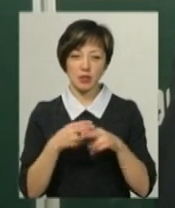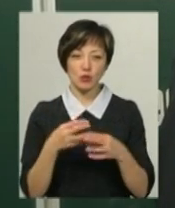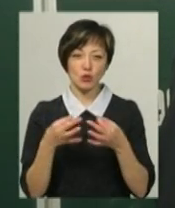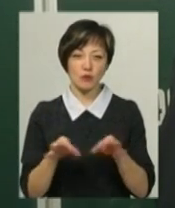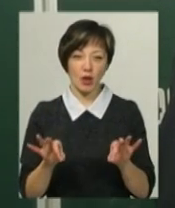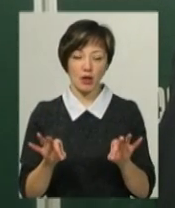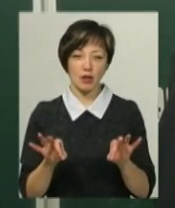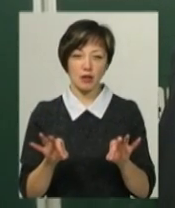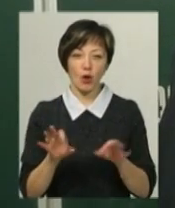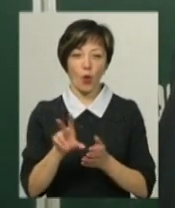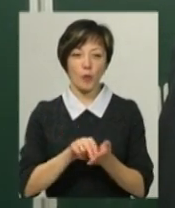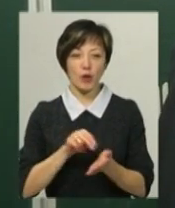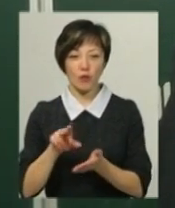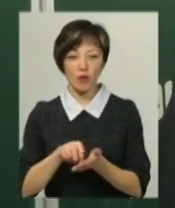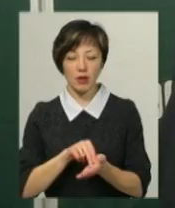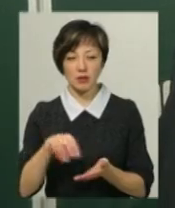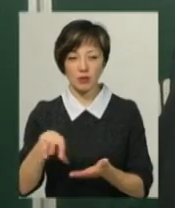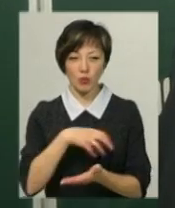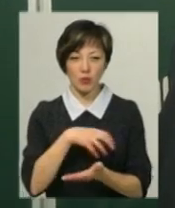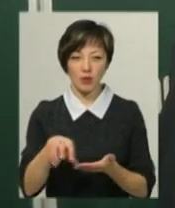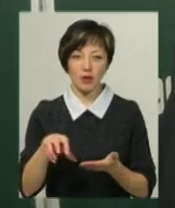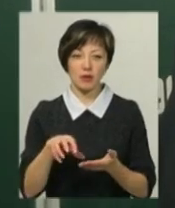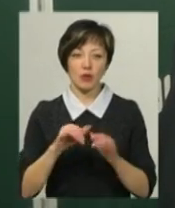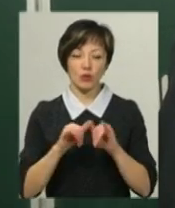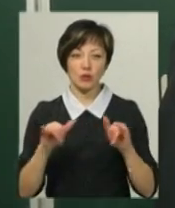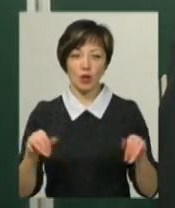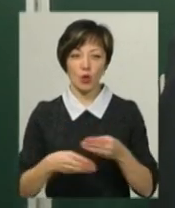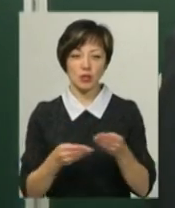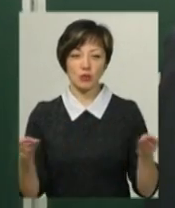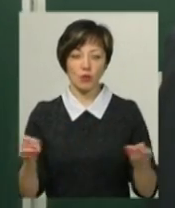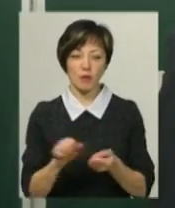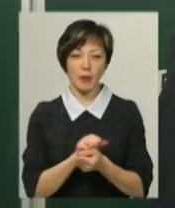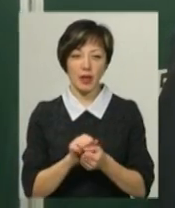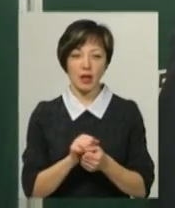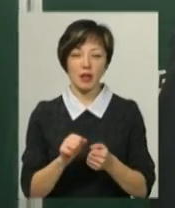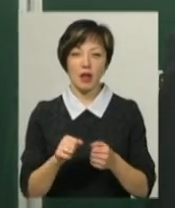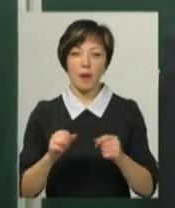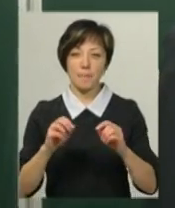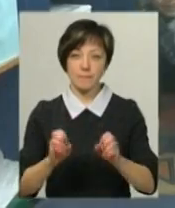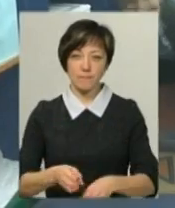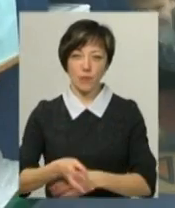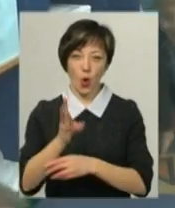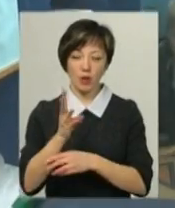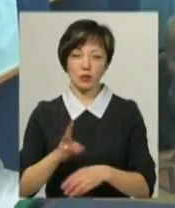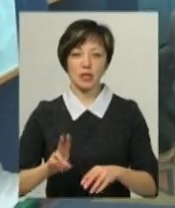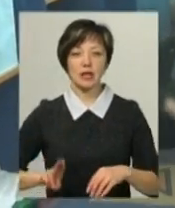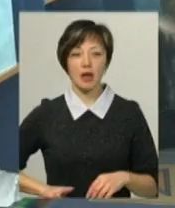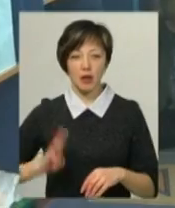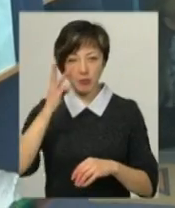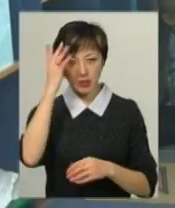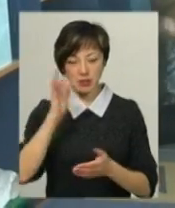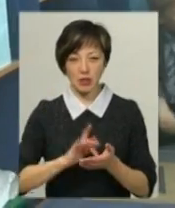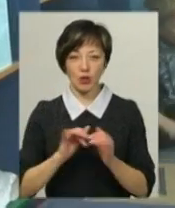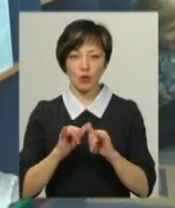дозволяє копіювати, множити роздаткові матеріали, мультимедійні проєктори. Директор Хмельницького